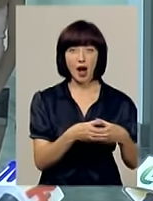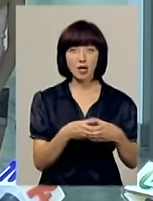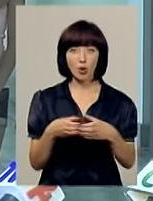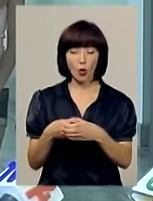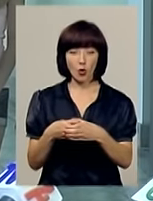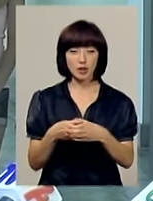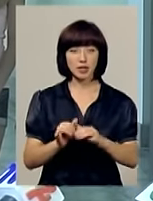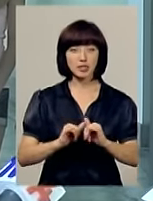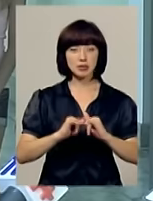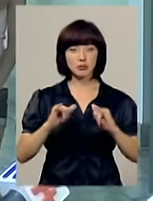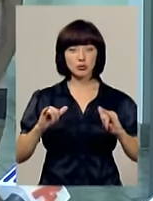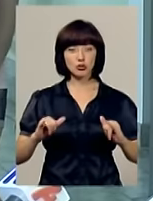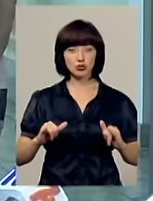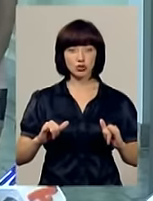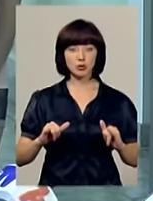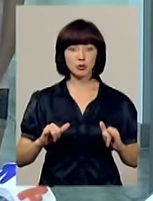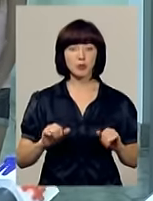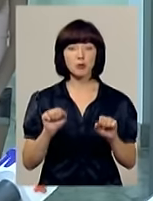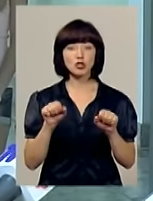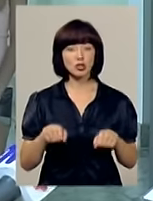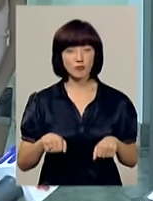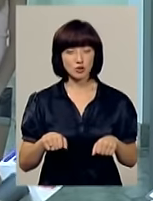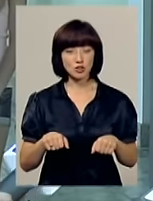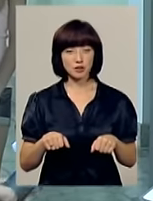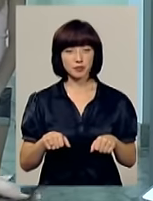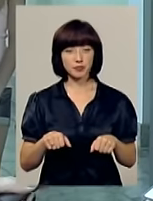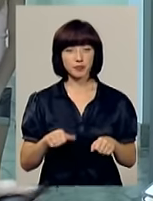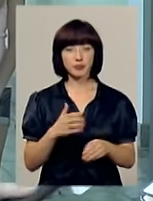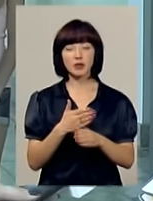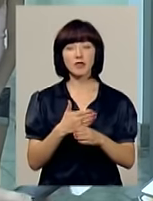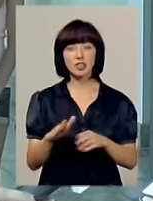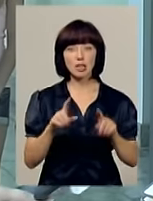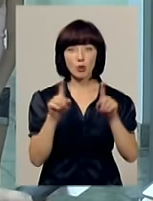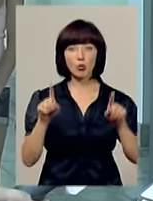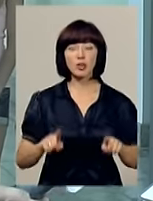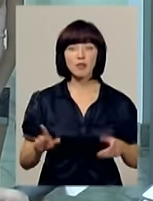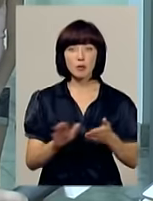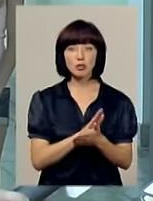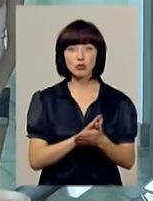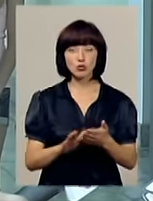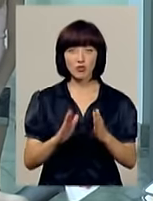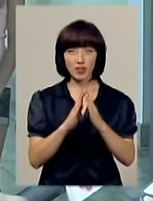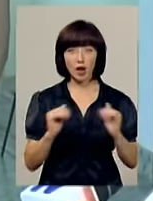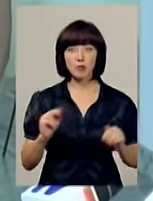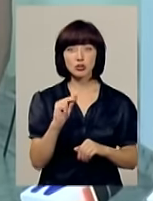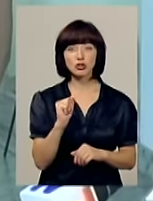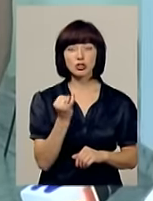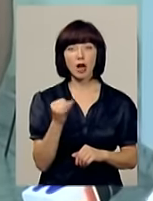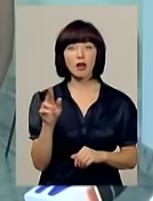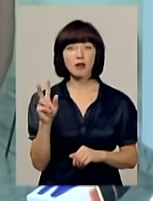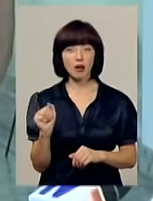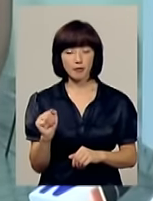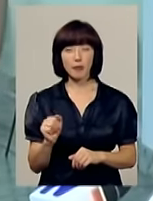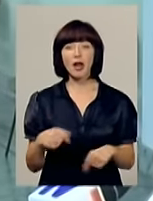збільшення можливостей виділення путівок безкоштовних для дітей в табір «Чайка». Збільшується